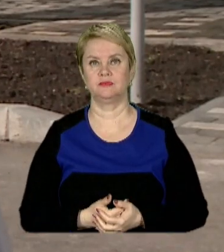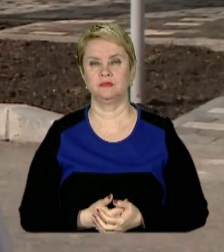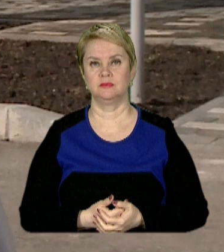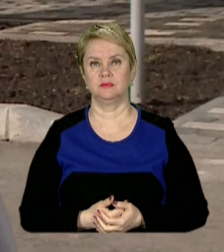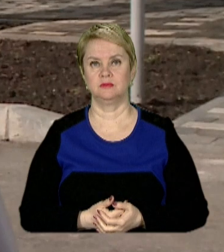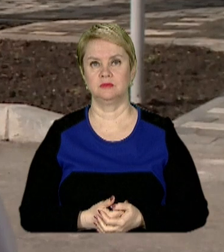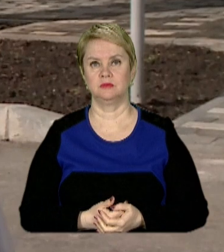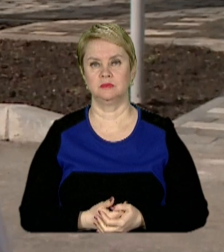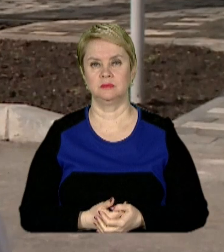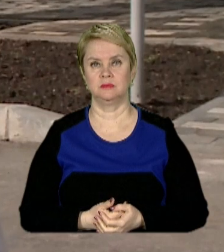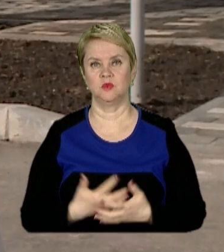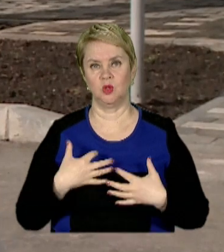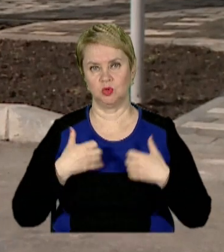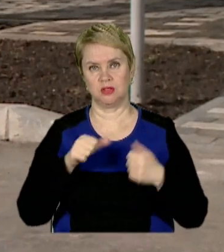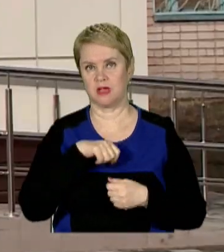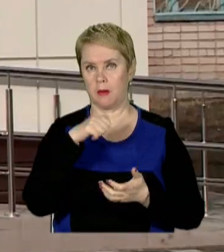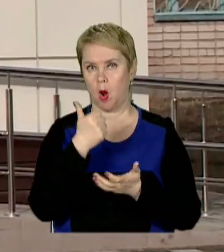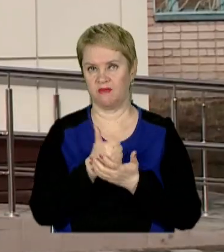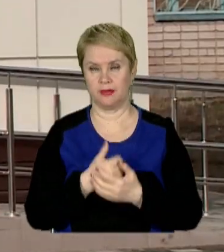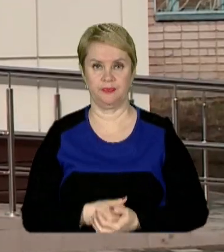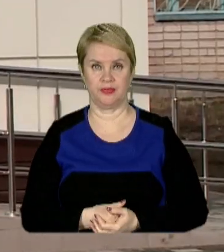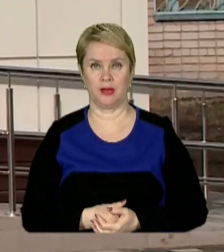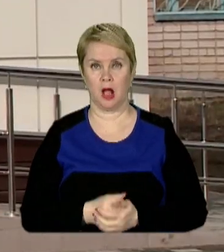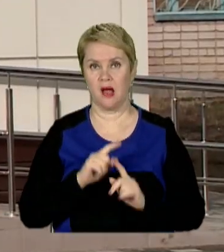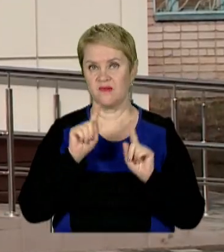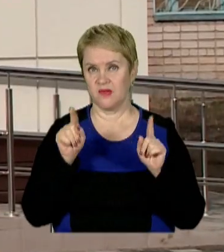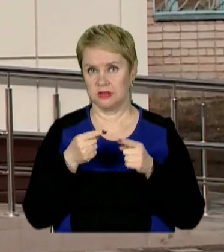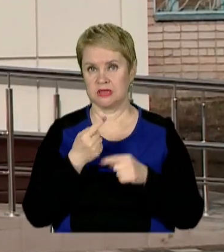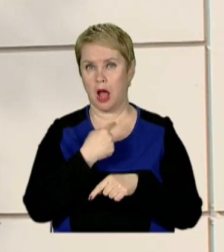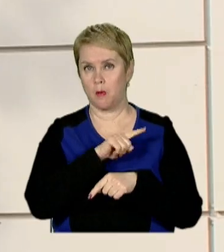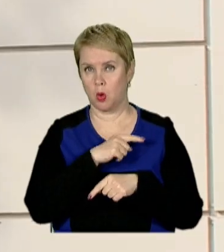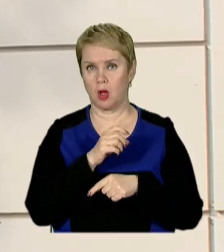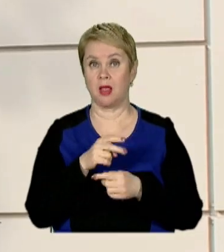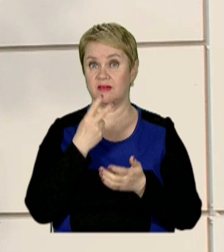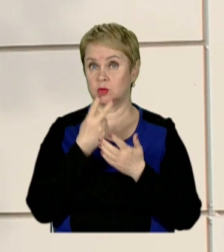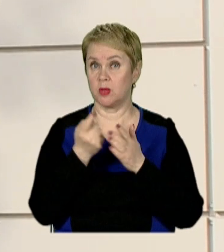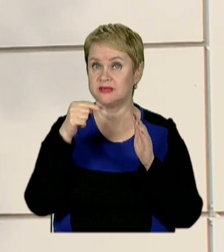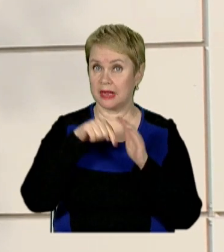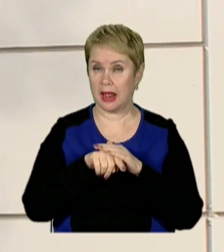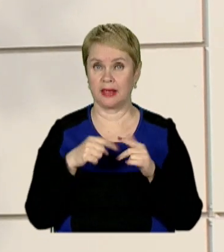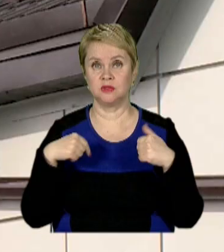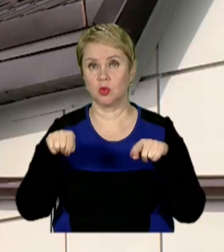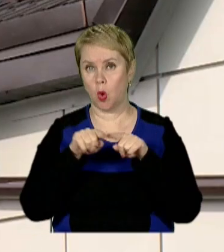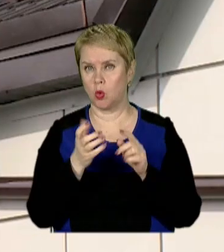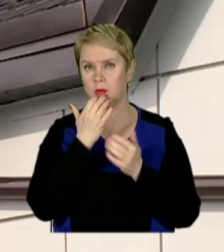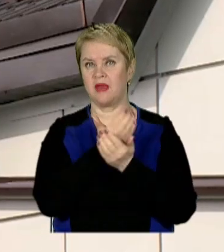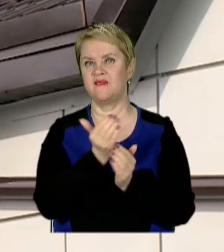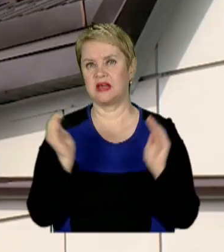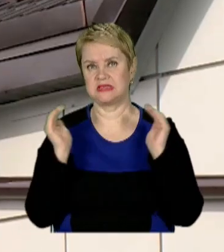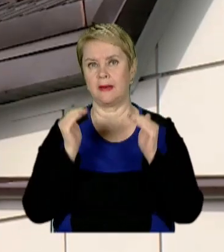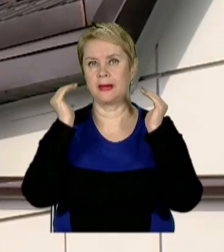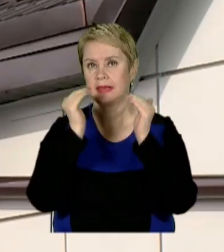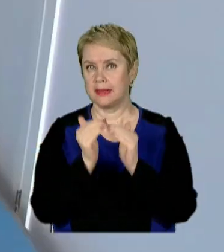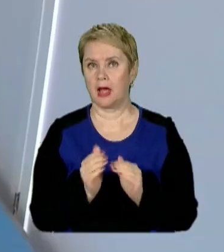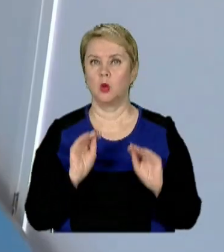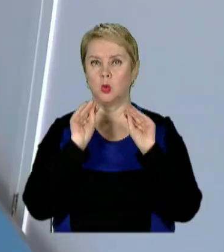тому що здоров'я – це саме головне. Відреконструювали амбулаторію як ззовні, так і зсередини. Утеплили фасад, перекрили